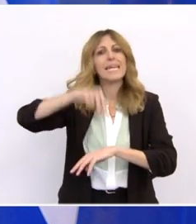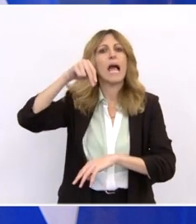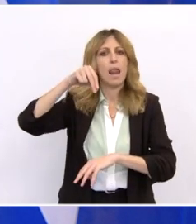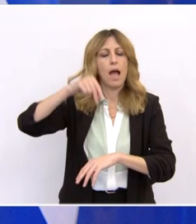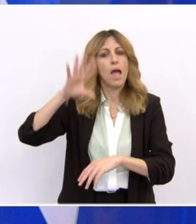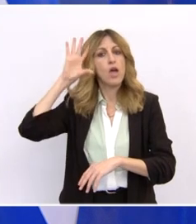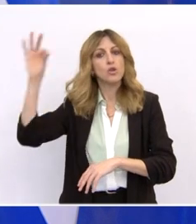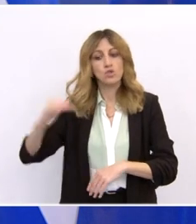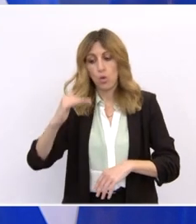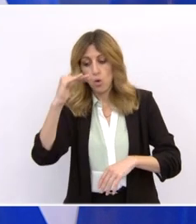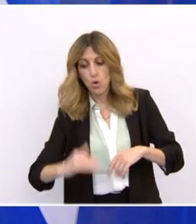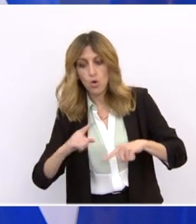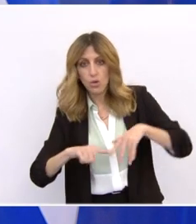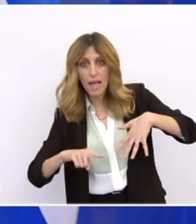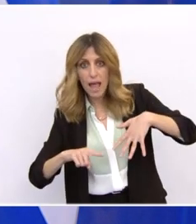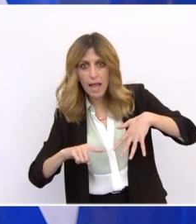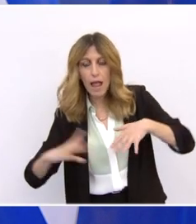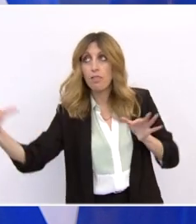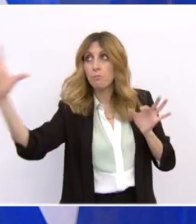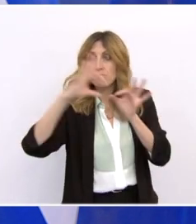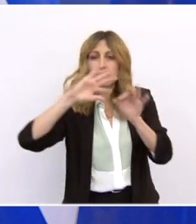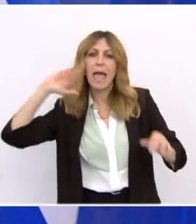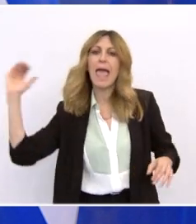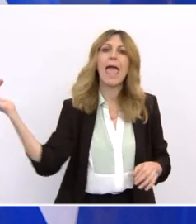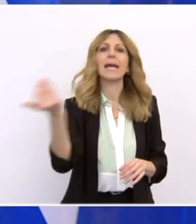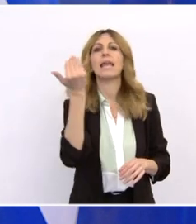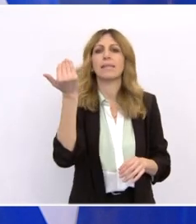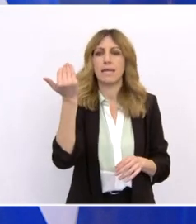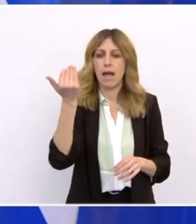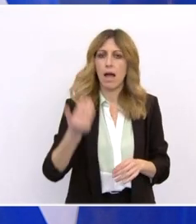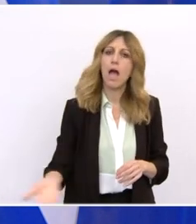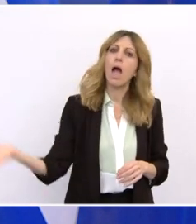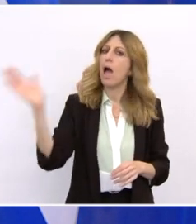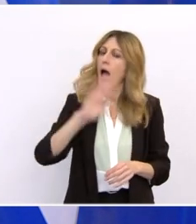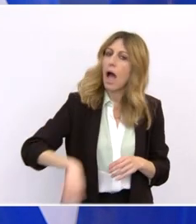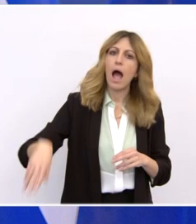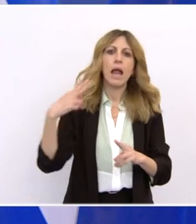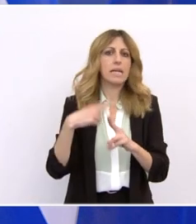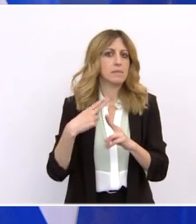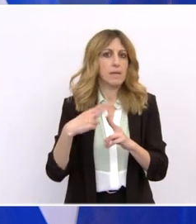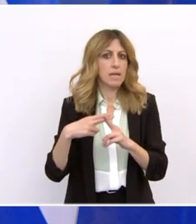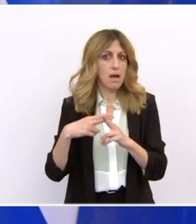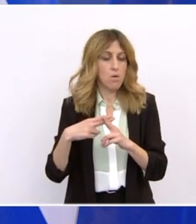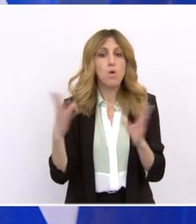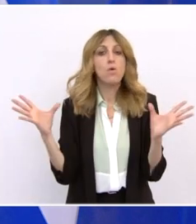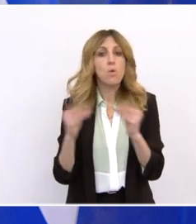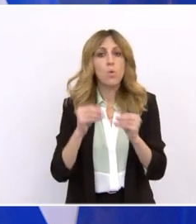τη Νότια και την Κεντρική Ελλάδα με την Εχνατία Οδό. Σημαντικά έργα που αφορούν την αναβάθμιση του σειοδρομικού δικτύου.